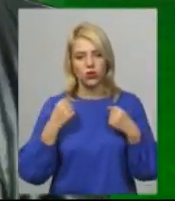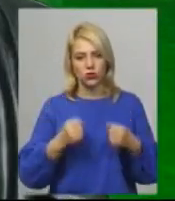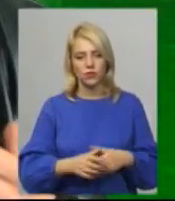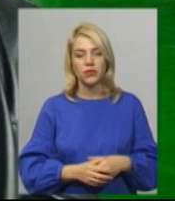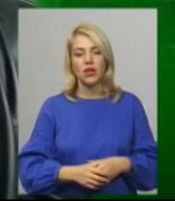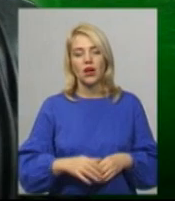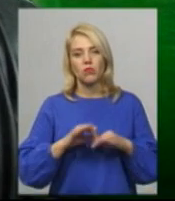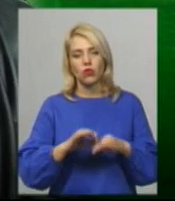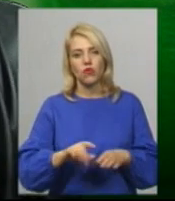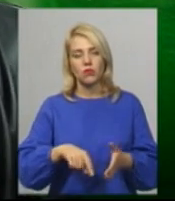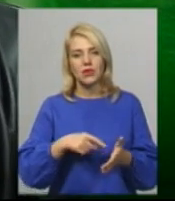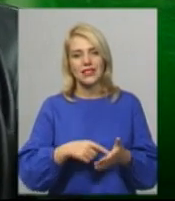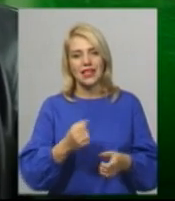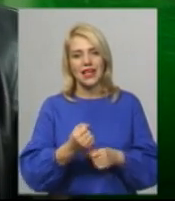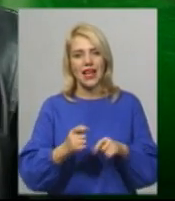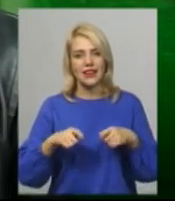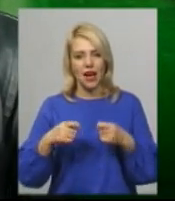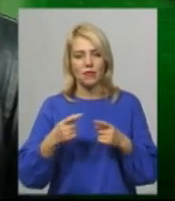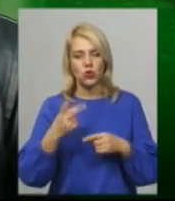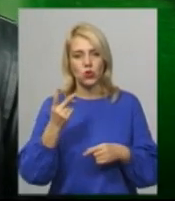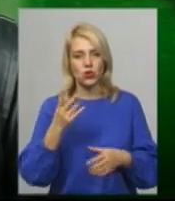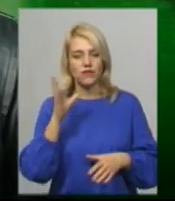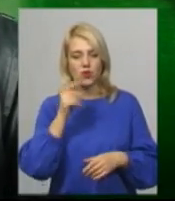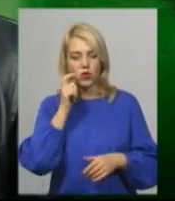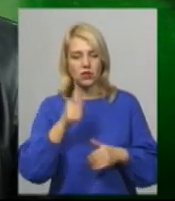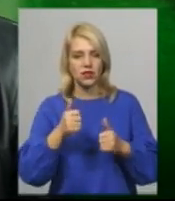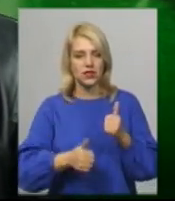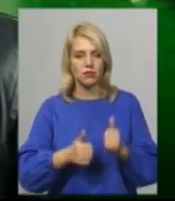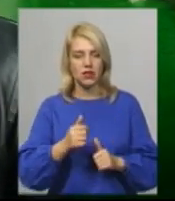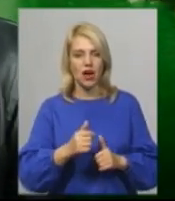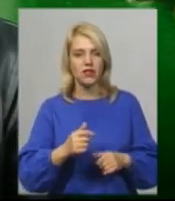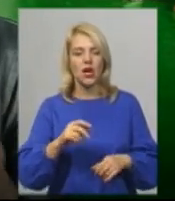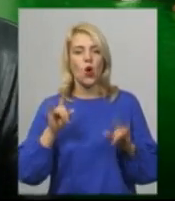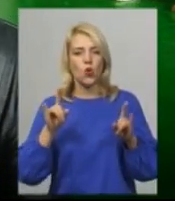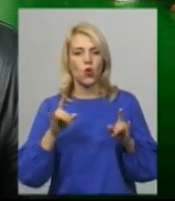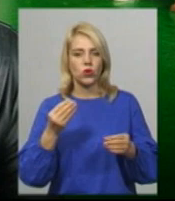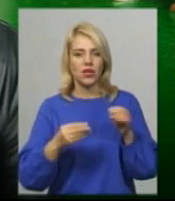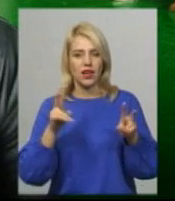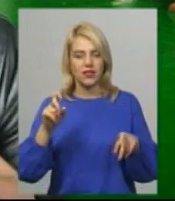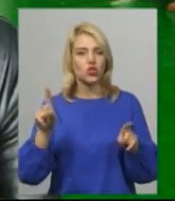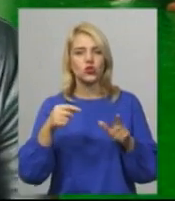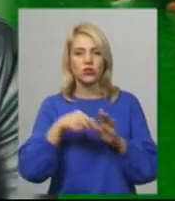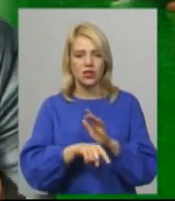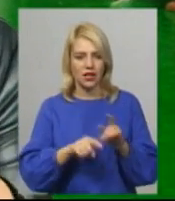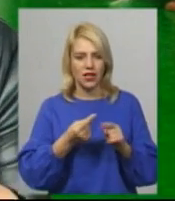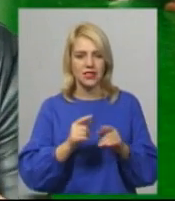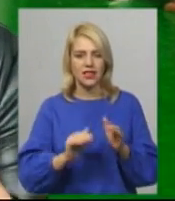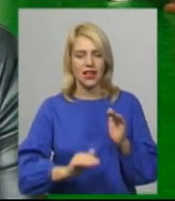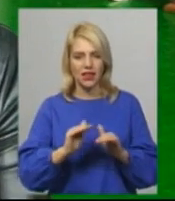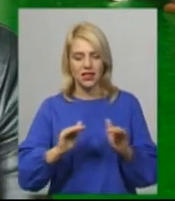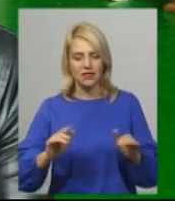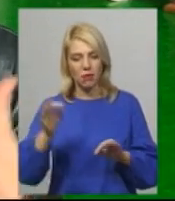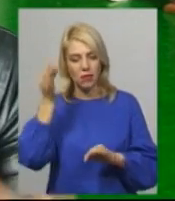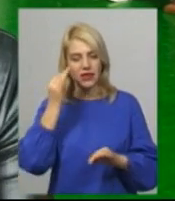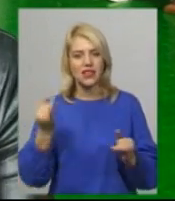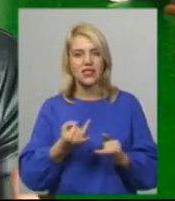проводимо міський етап, друге всеукраянське змагання «Кулгеймс». Що це таке? Ми з дитинства пам'ятаємо, найцікавою фізкультурою було це